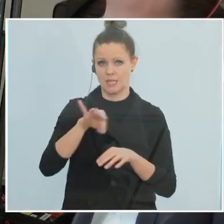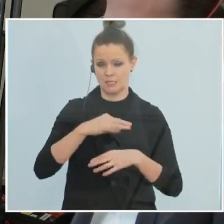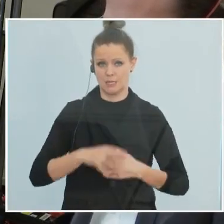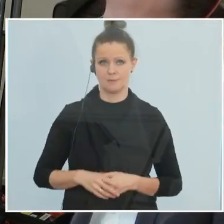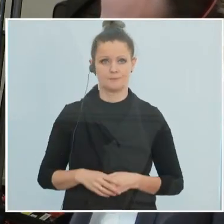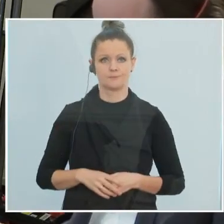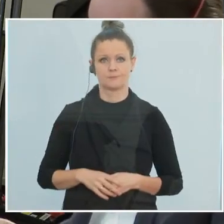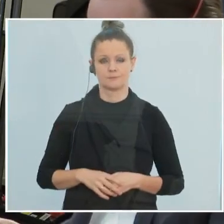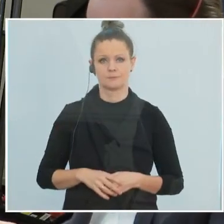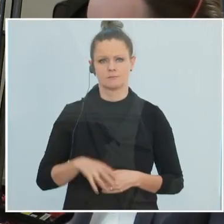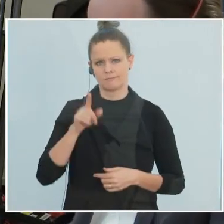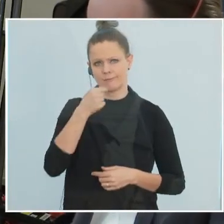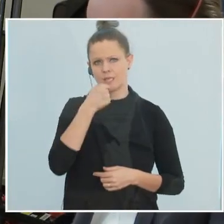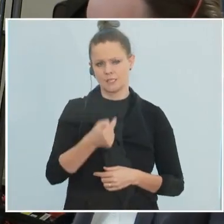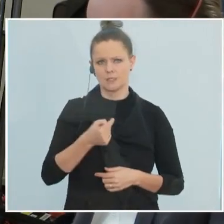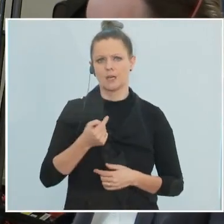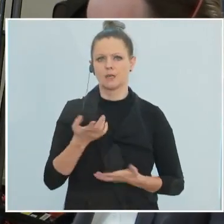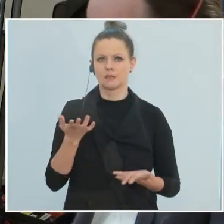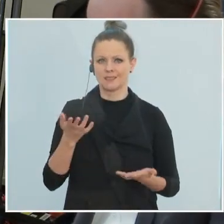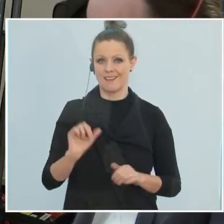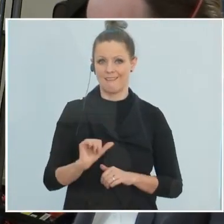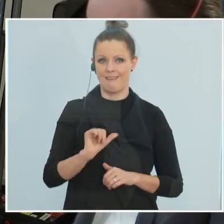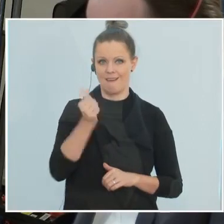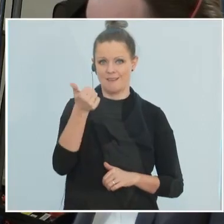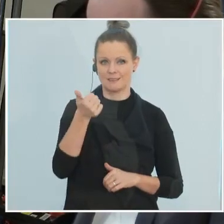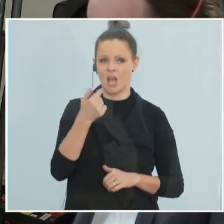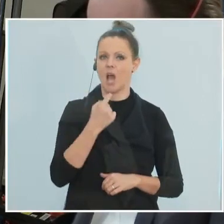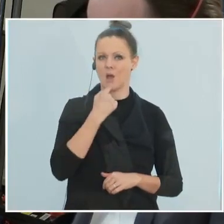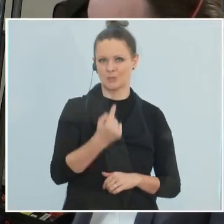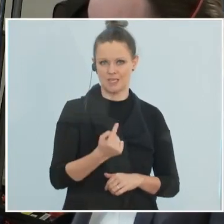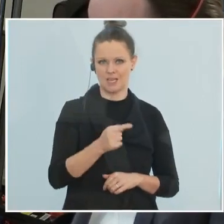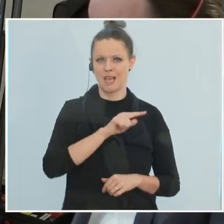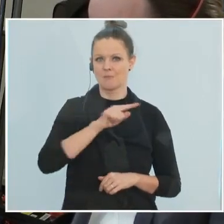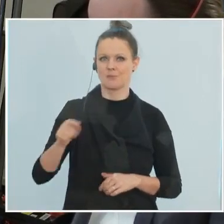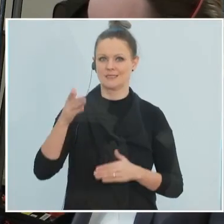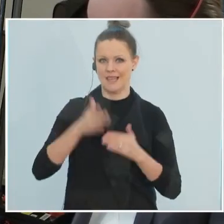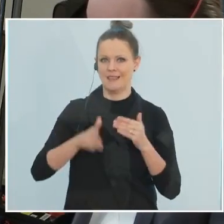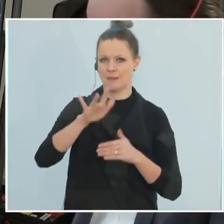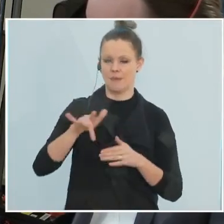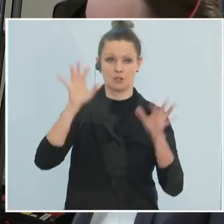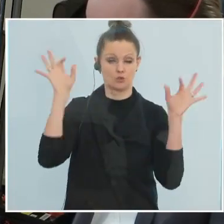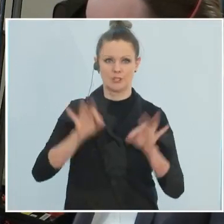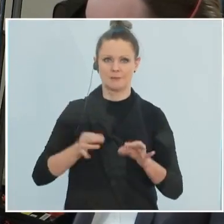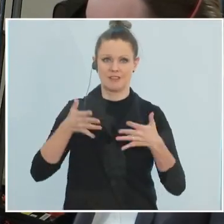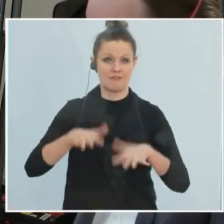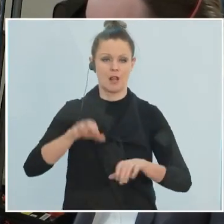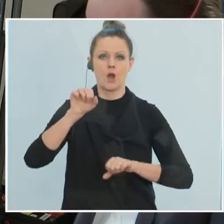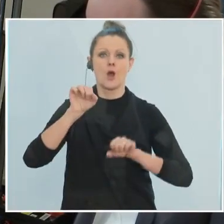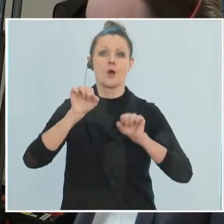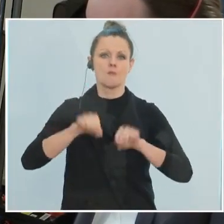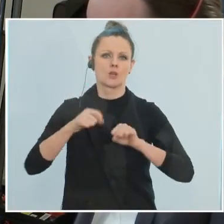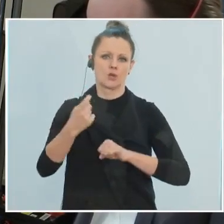Jetzt haben Sie gesagt in Ihrem ersten Statement, dass es bis Ende Mai im schlimmsten Fall schwierig sein könnte.